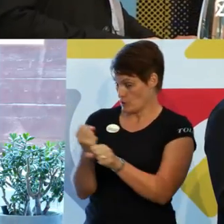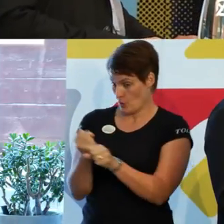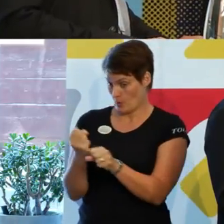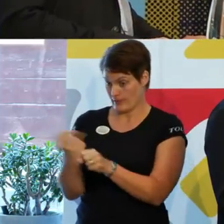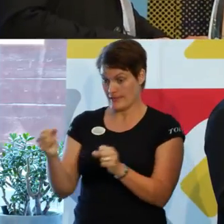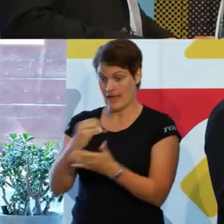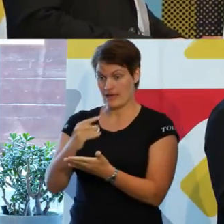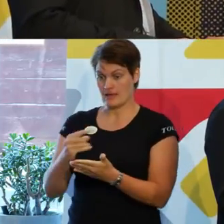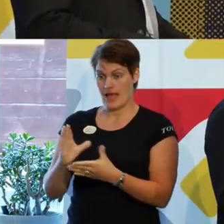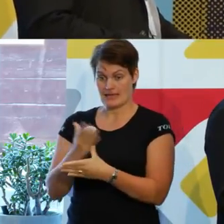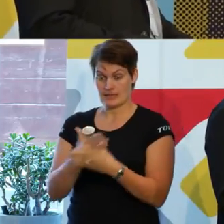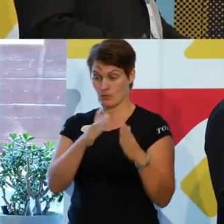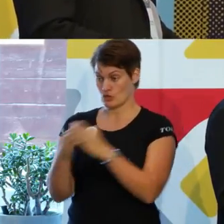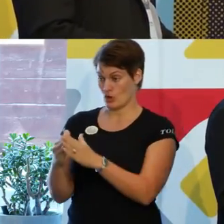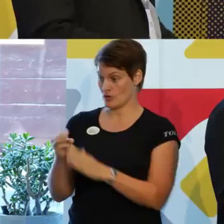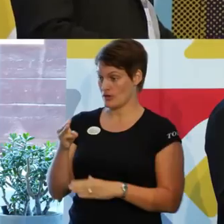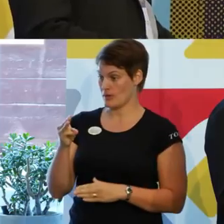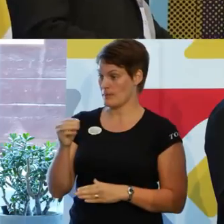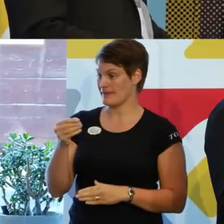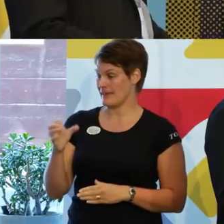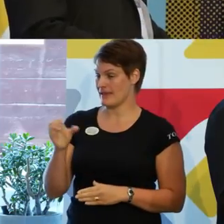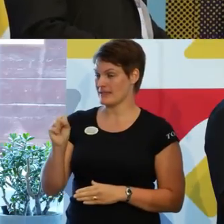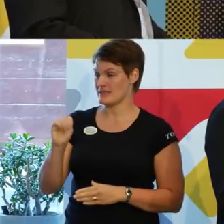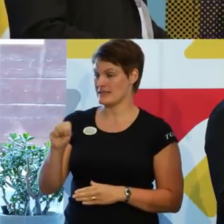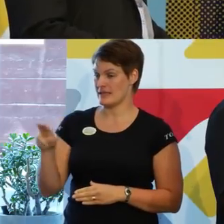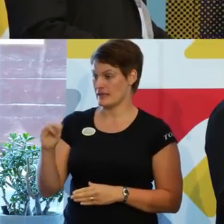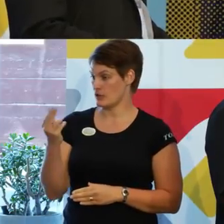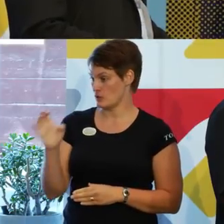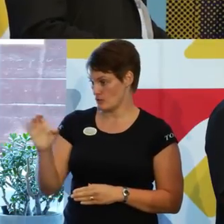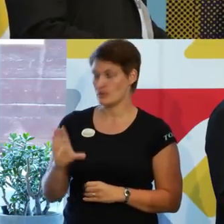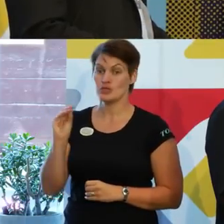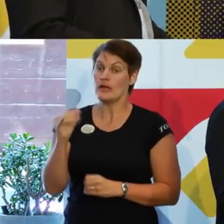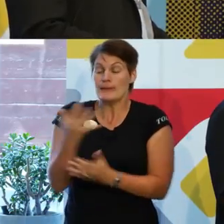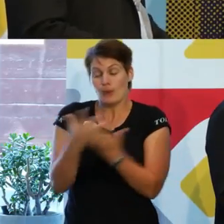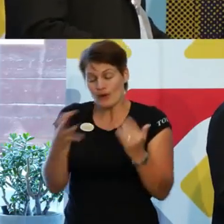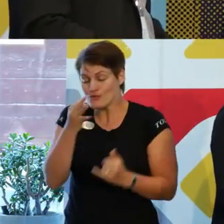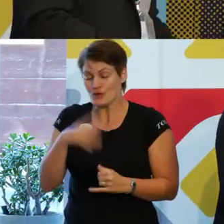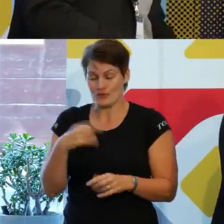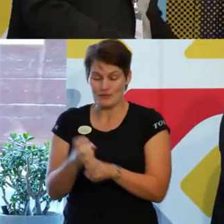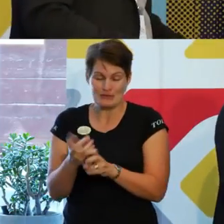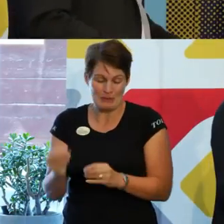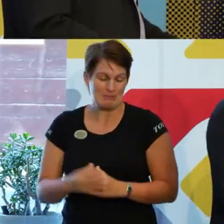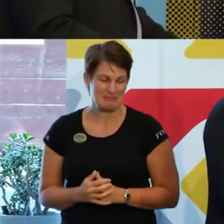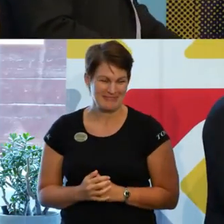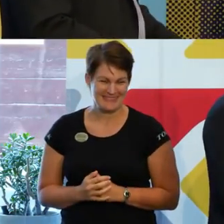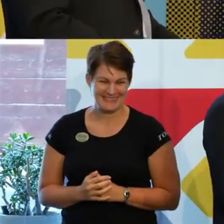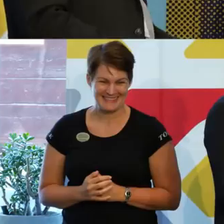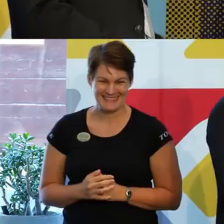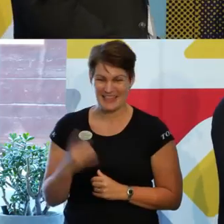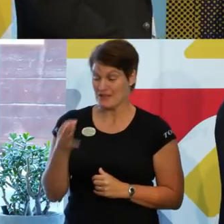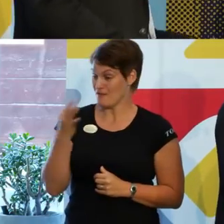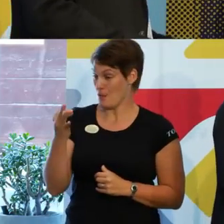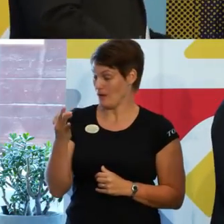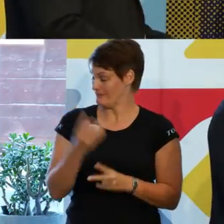Helsingborgs stad, Mattias Hennius. Ja. I många frågor. I många frågor och den frågan som är den